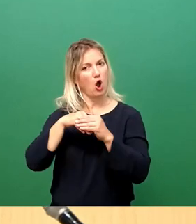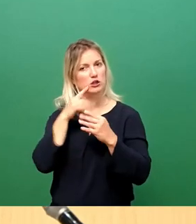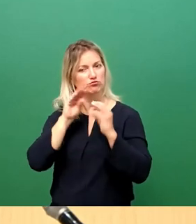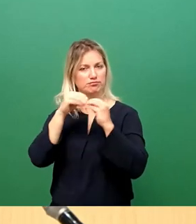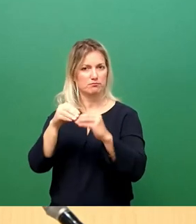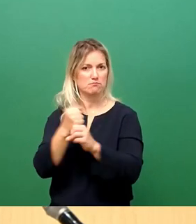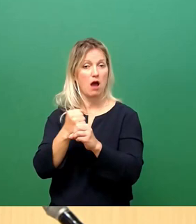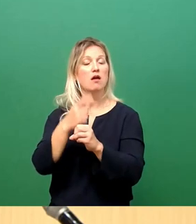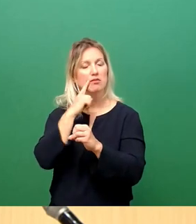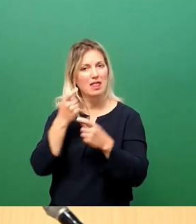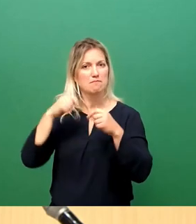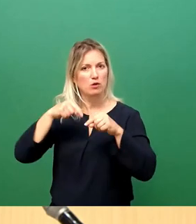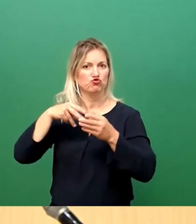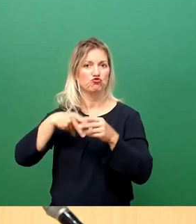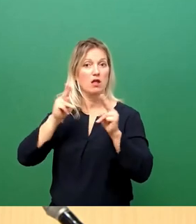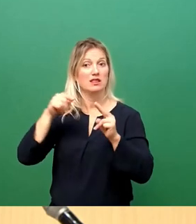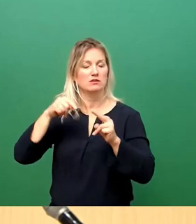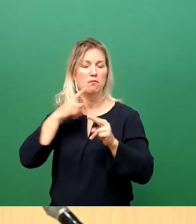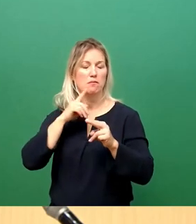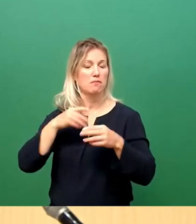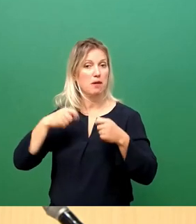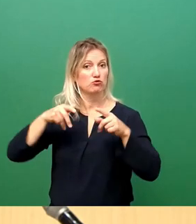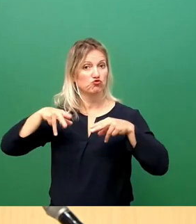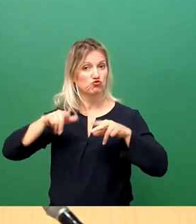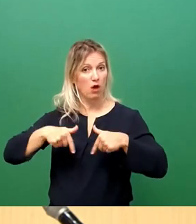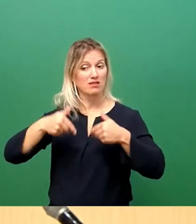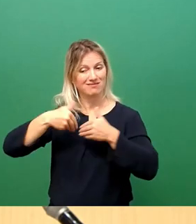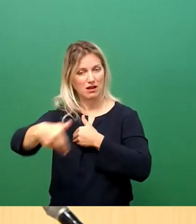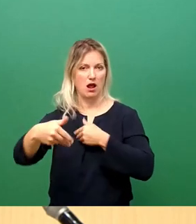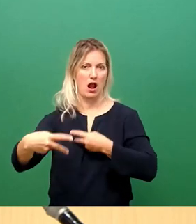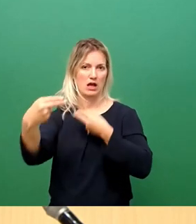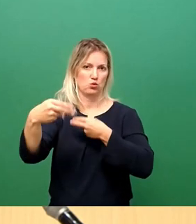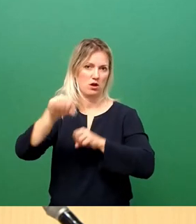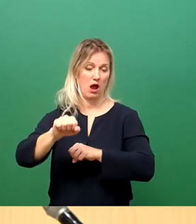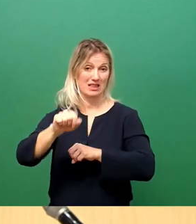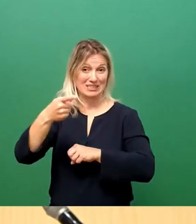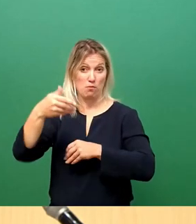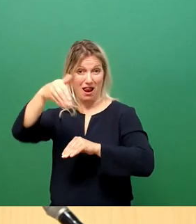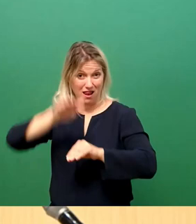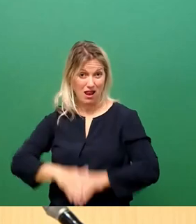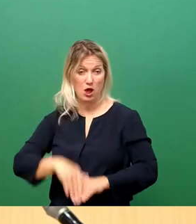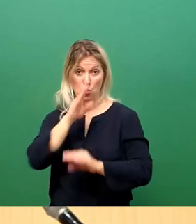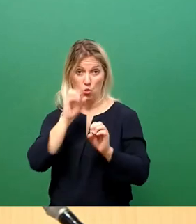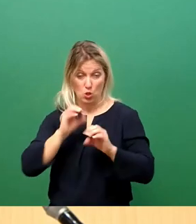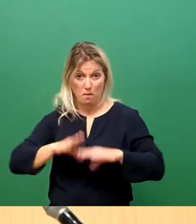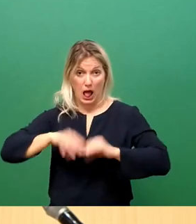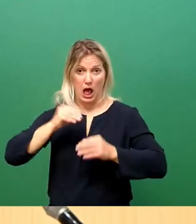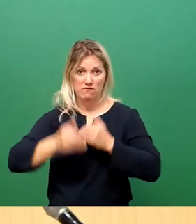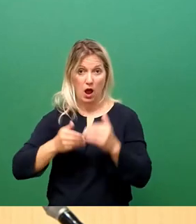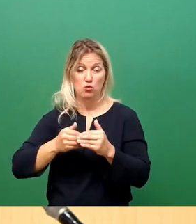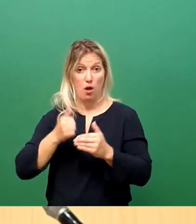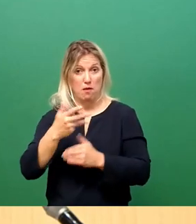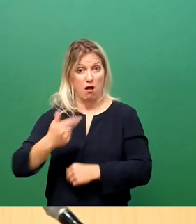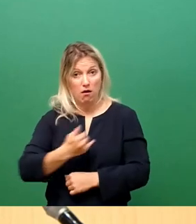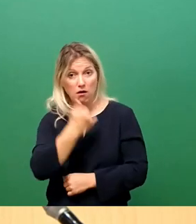Baustart noch in dieser Legislatur erfolgen kann. Zum jetzigen Zeitpunkt noch mal alles auf Null zu stellen, nur um die Königsbräger Straße noch weitere Jahre als Wahlkampfthema